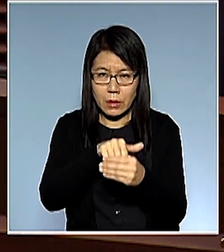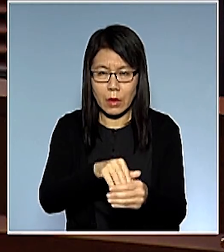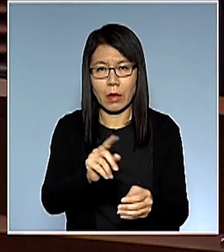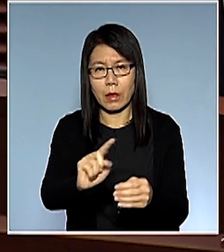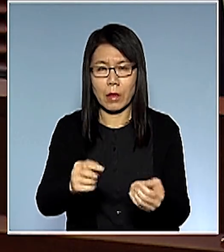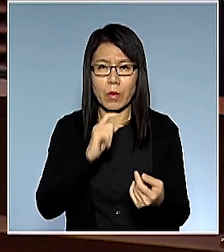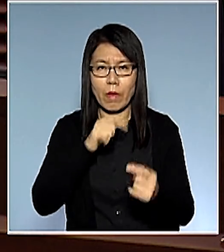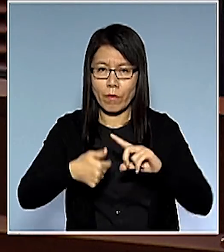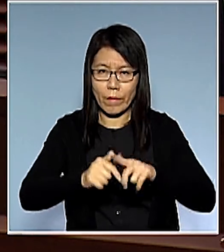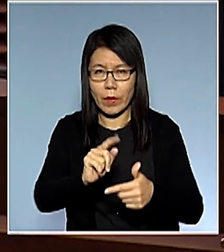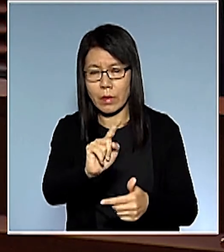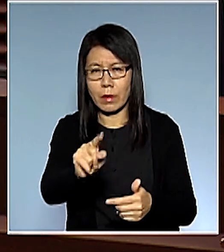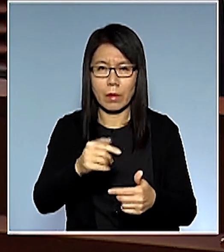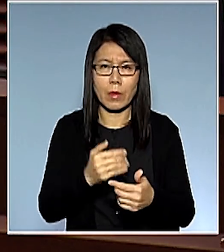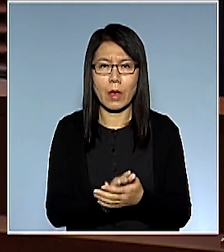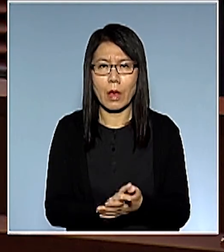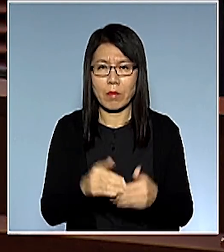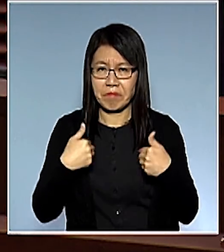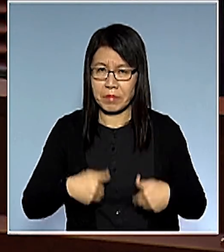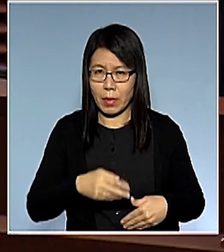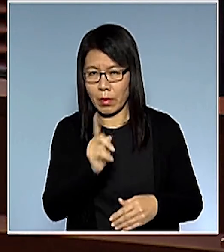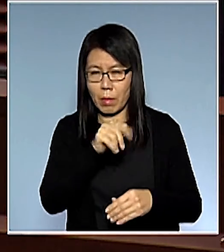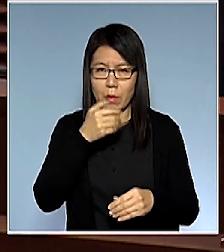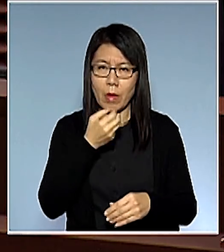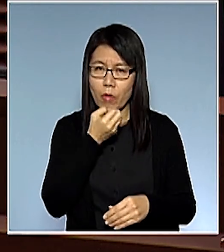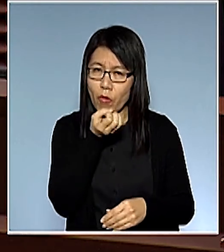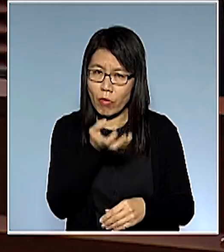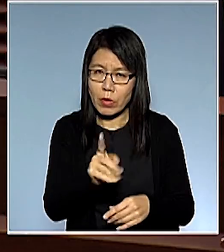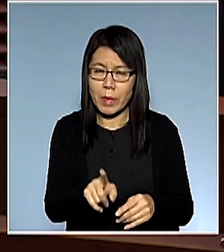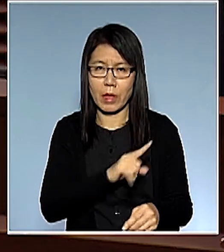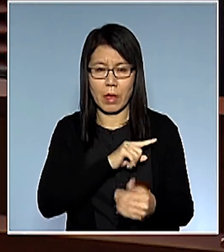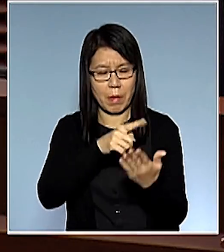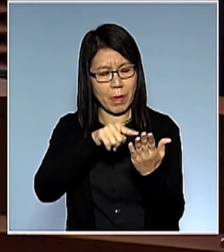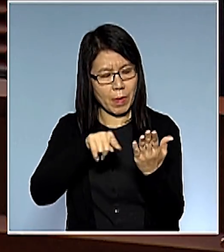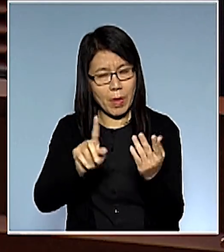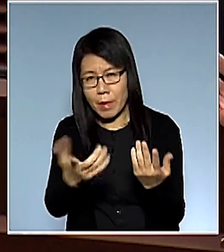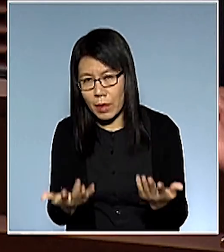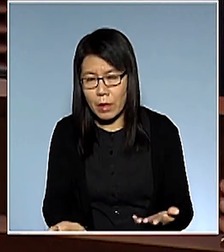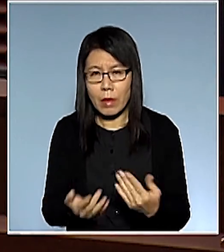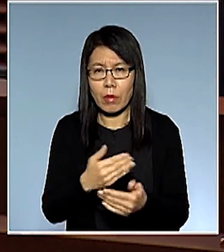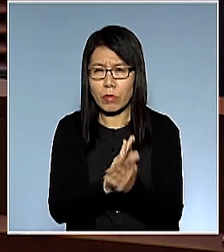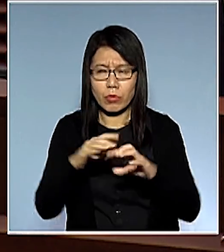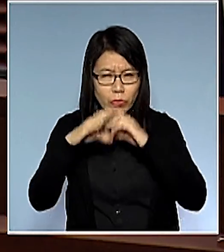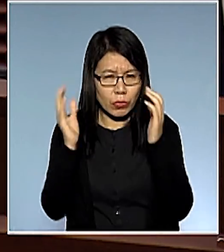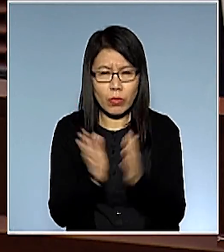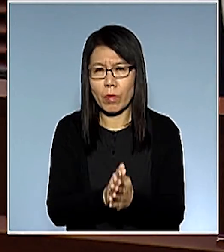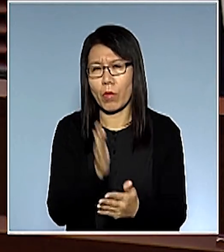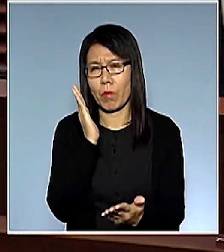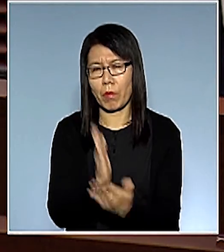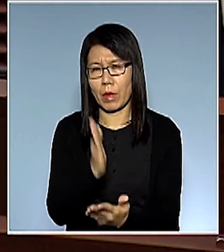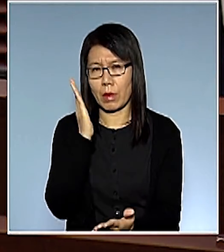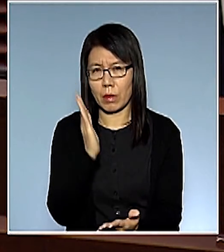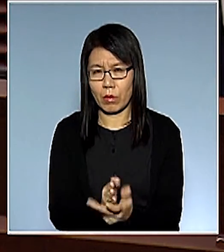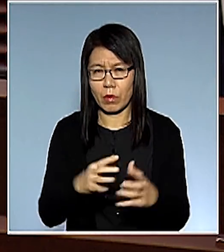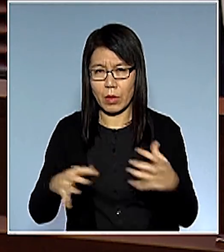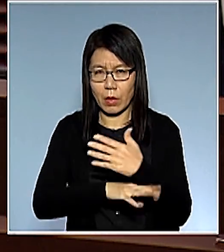什麼手續或者有什麼資格要申報什麼要審批什麼完全不是那一回事更加不是說大律師